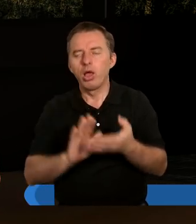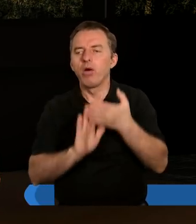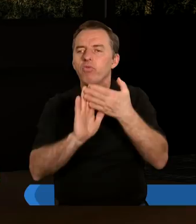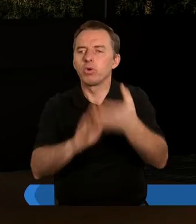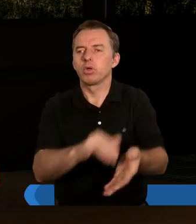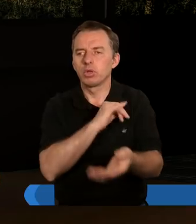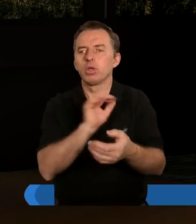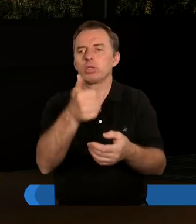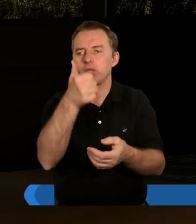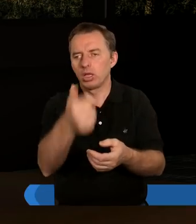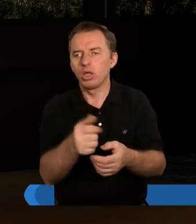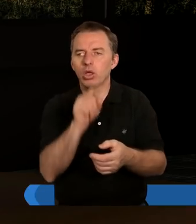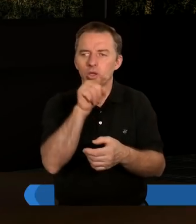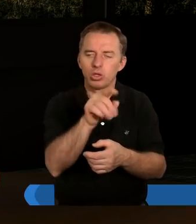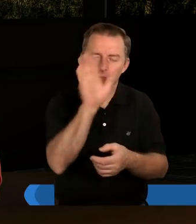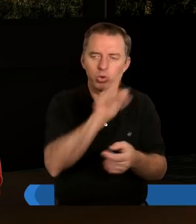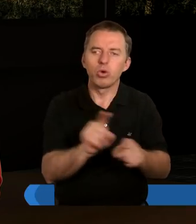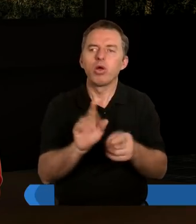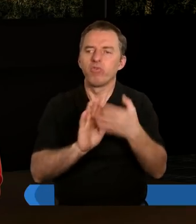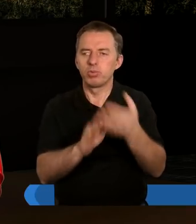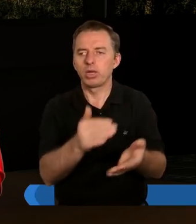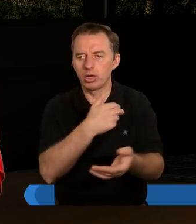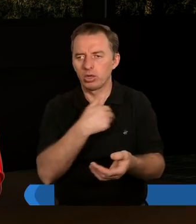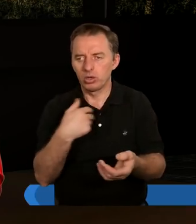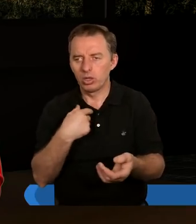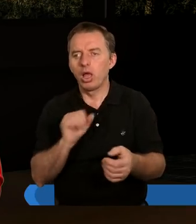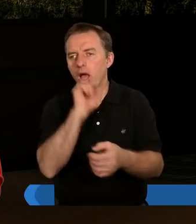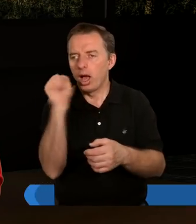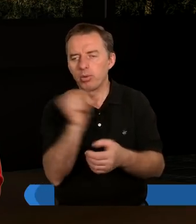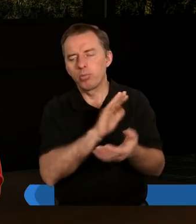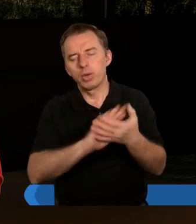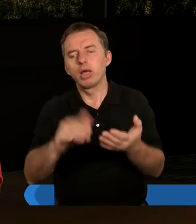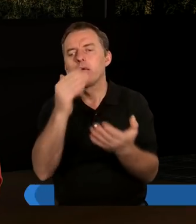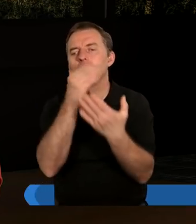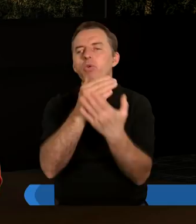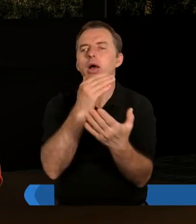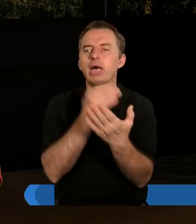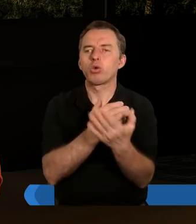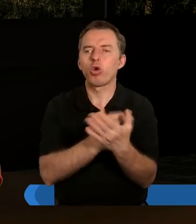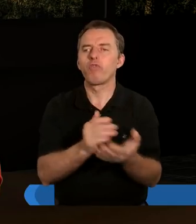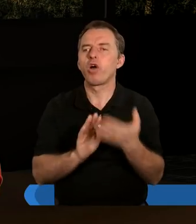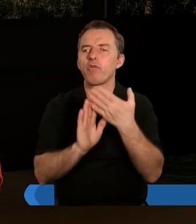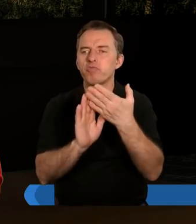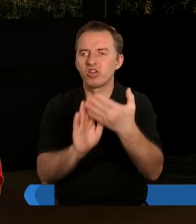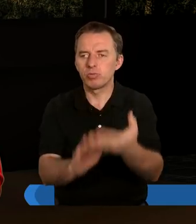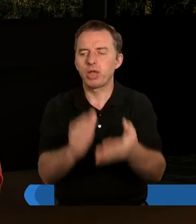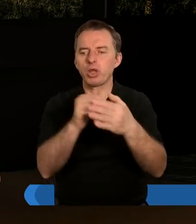wybaczenie grzechów to jest jedno i to, że Bóg wybacza nam i absolutnie bezwarunkowo wybacza.